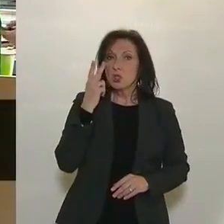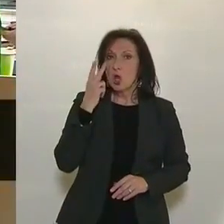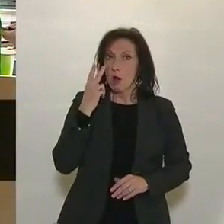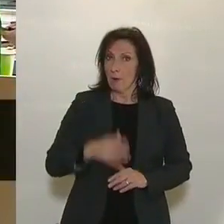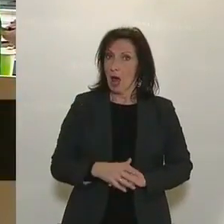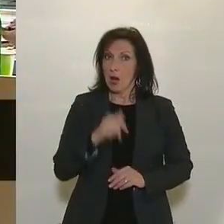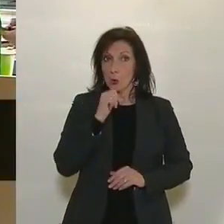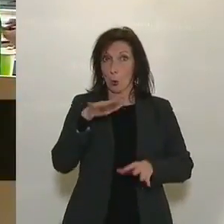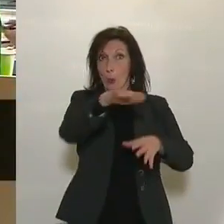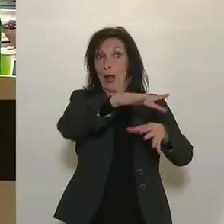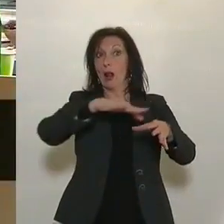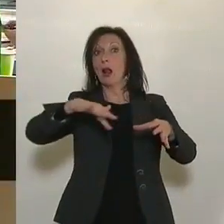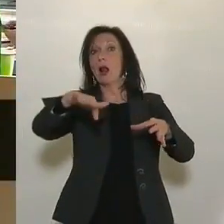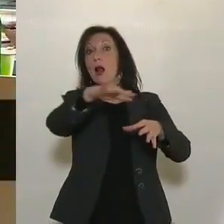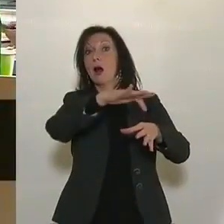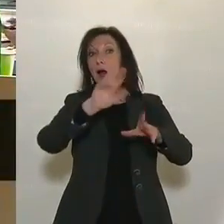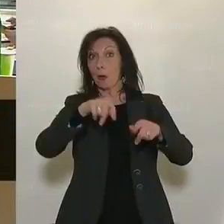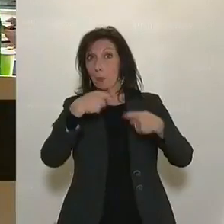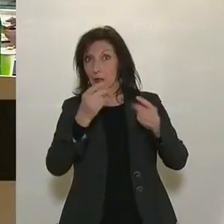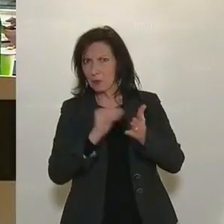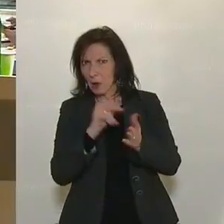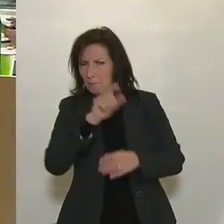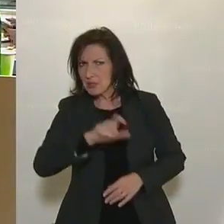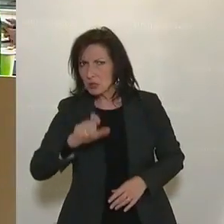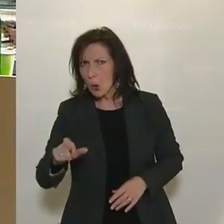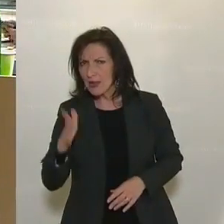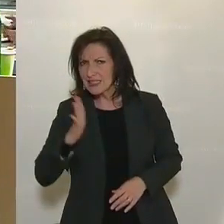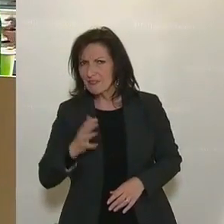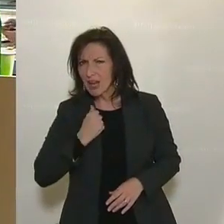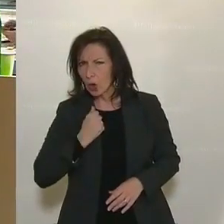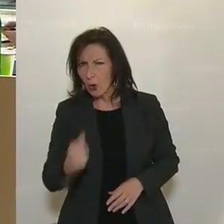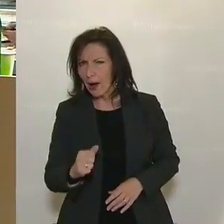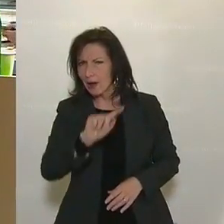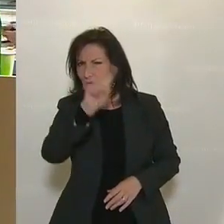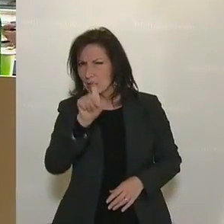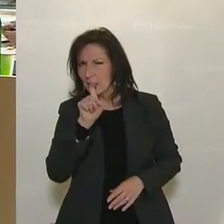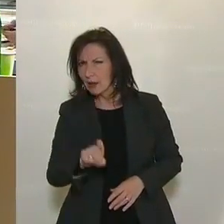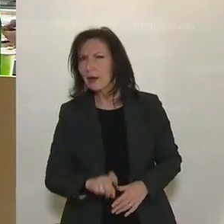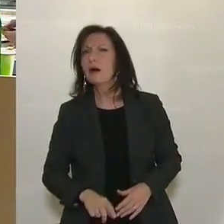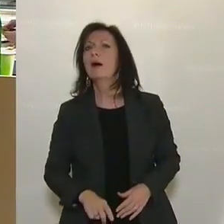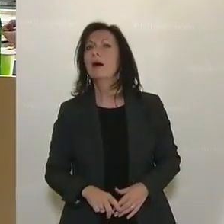ob es in den Reihen der Grünen noch Reste von Zivilcourage gibt. Meine sehr geehrten Damen und Herren,